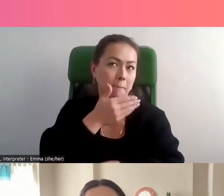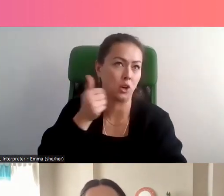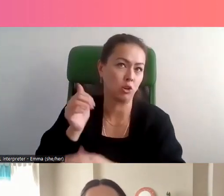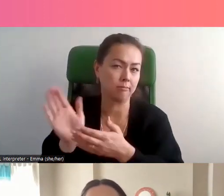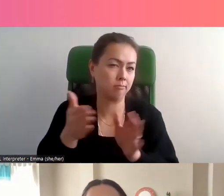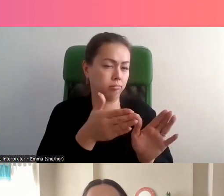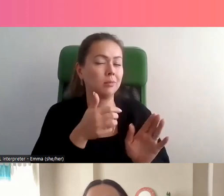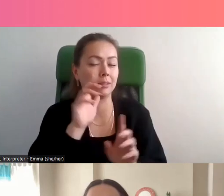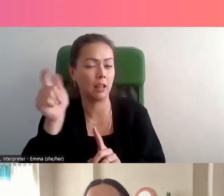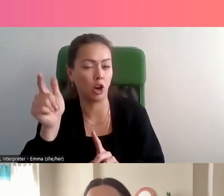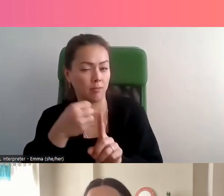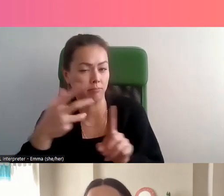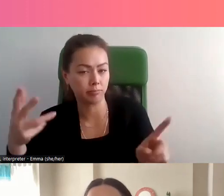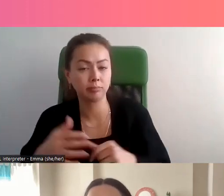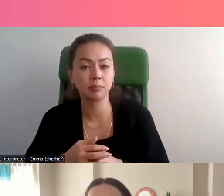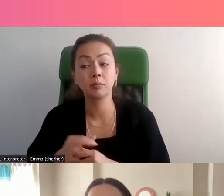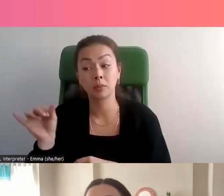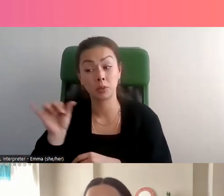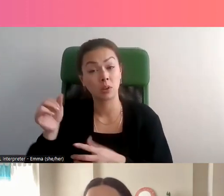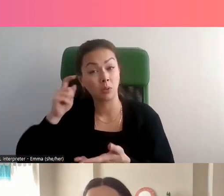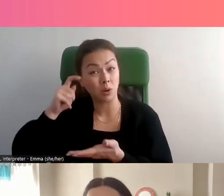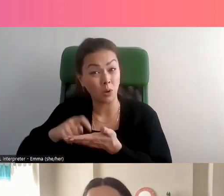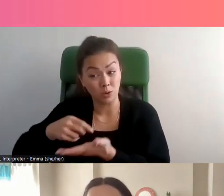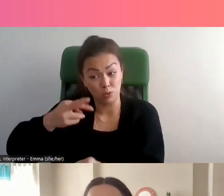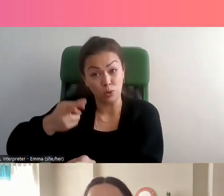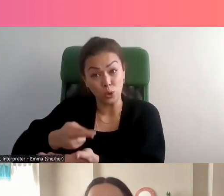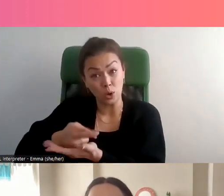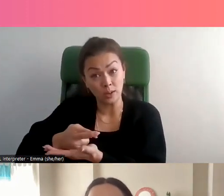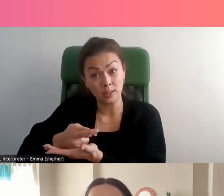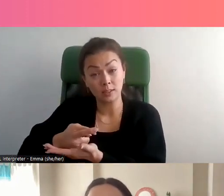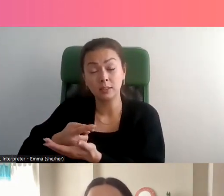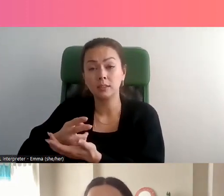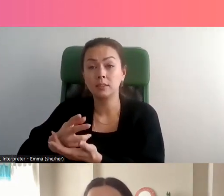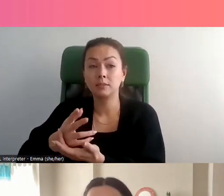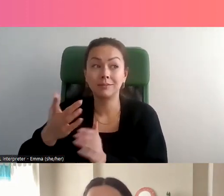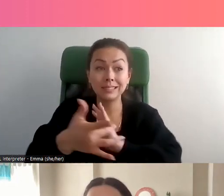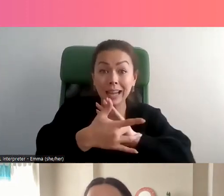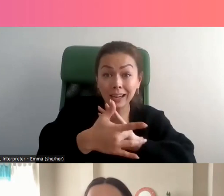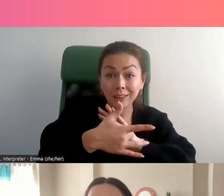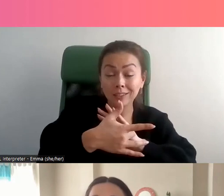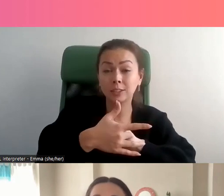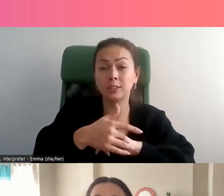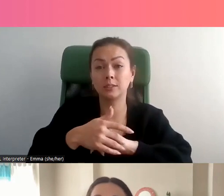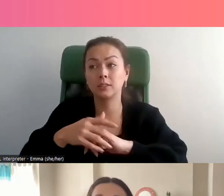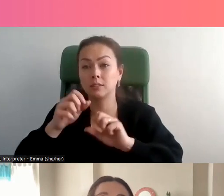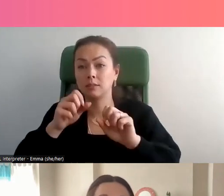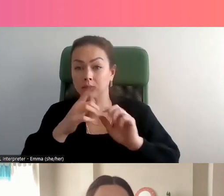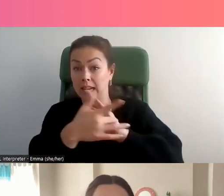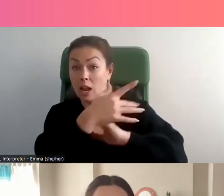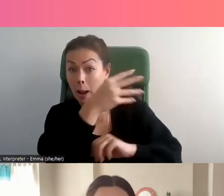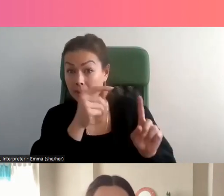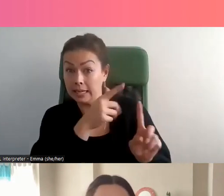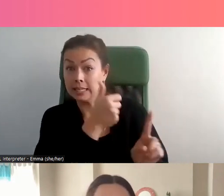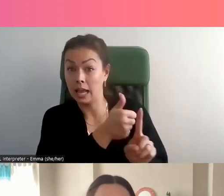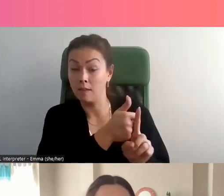que la recherche et les ressources doivent mieux expliquer la technologie et celles-ci peuvent